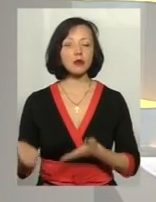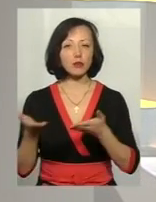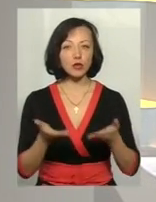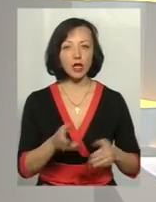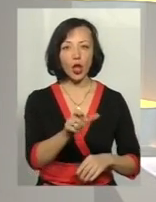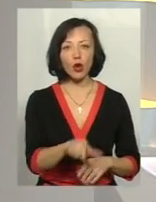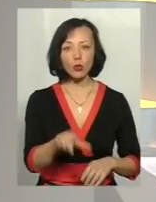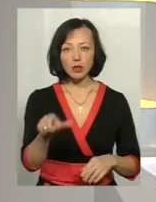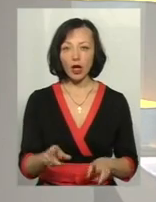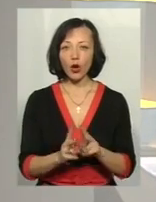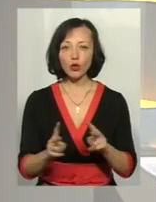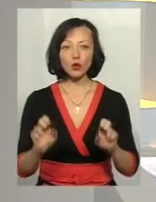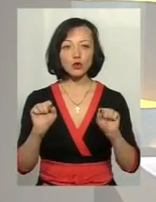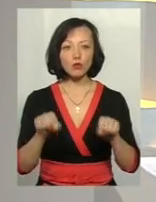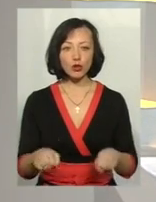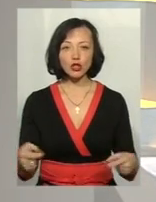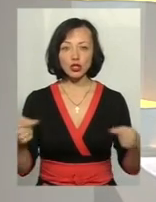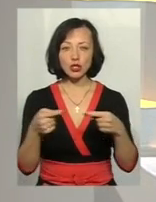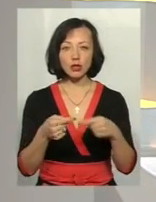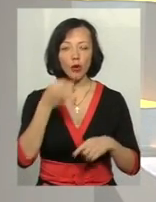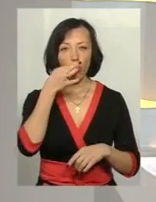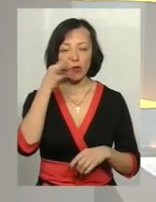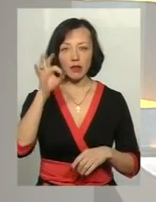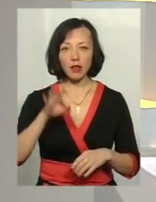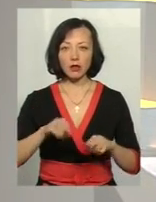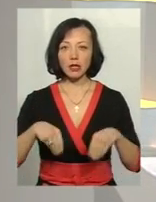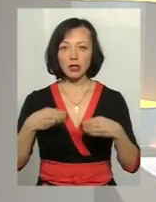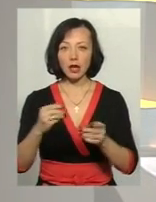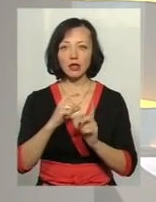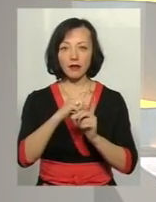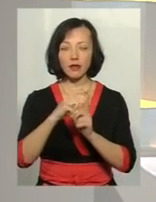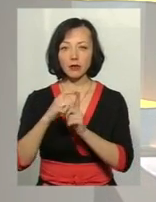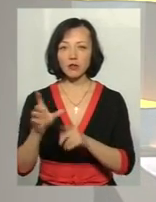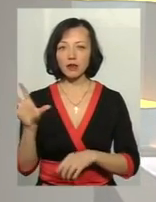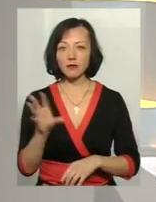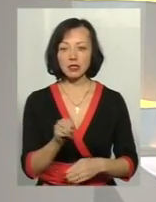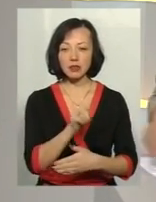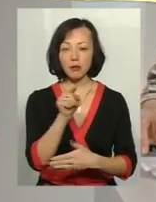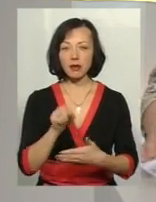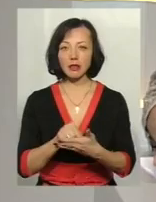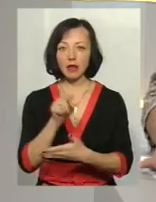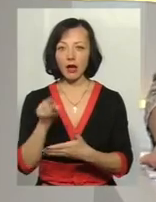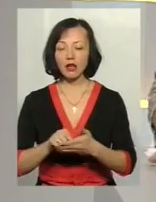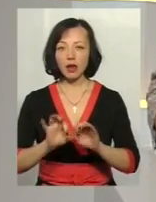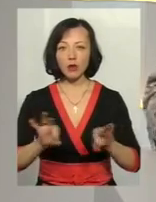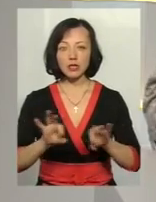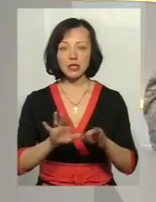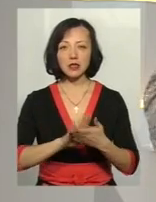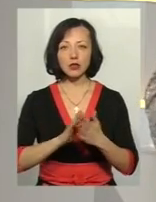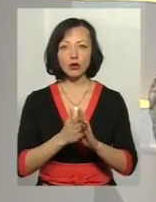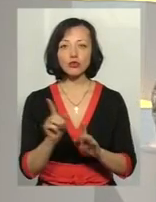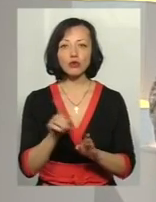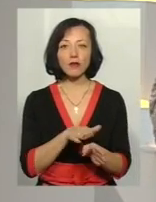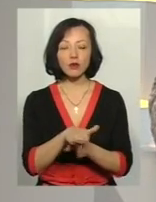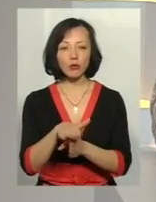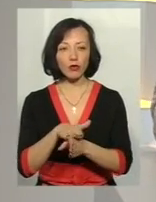людей, хто зможе чітко, компетентно надати відповіді на усі запитання, роз'яснити ситуацію. І що відбувається